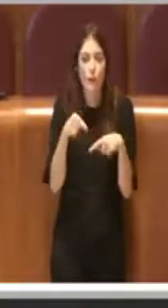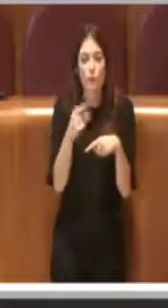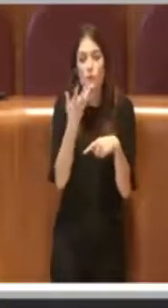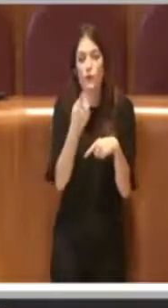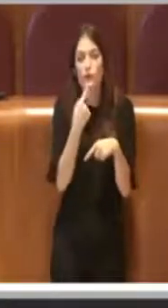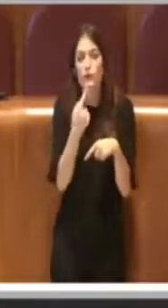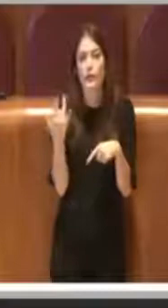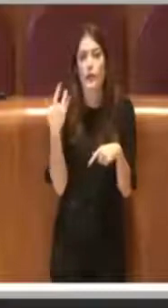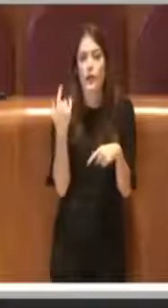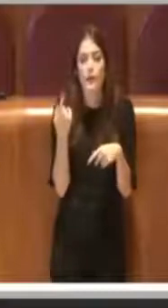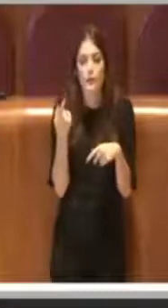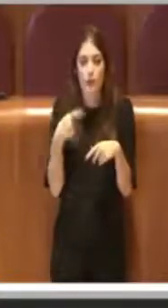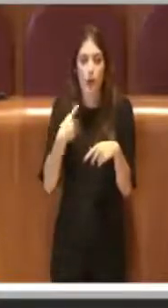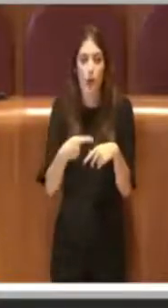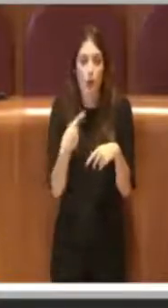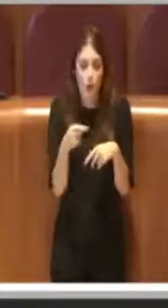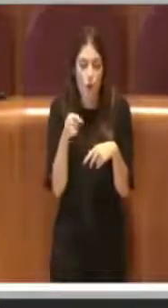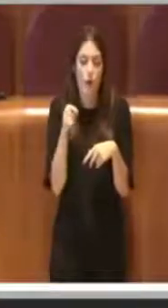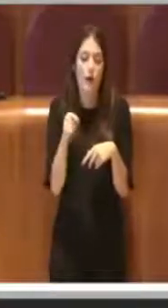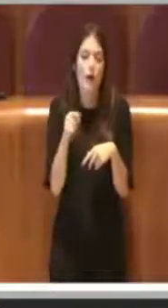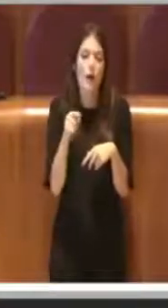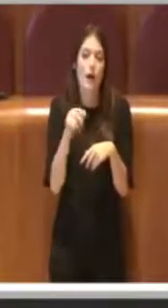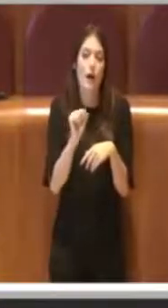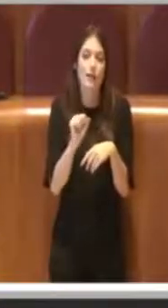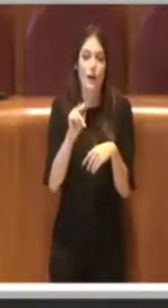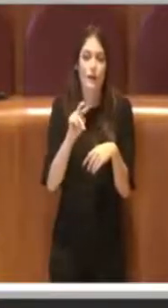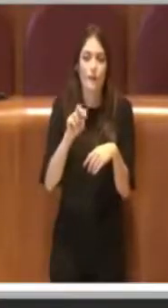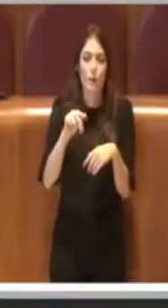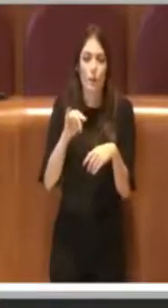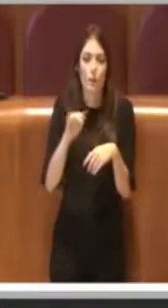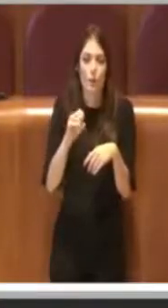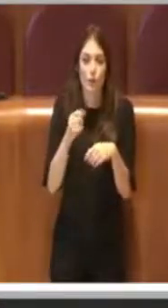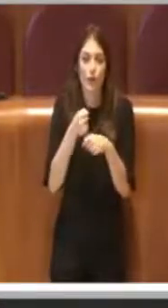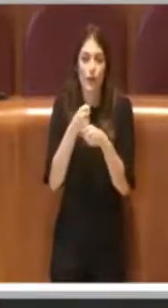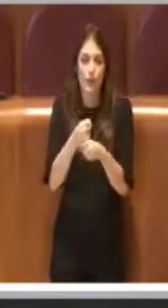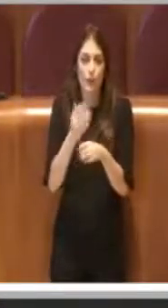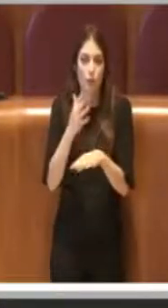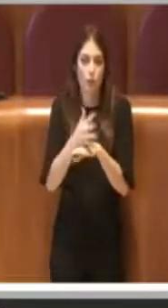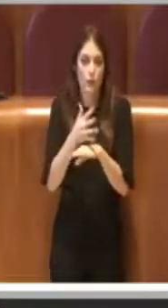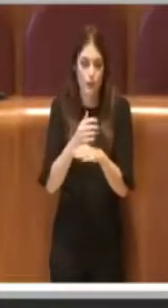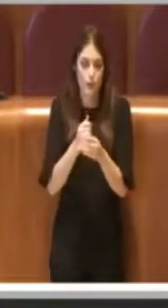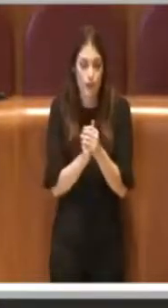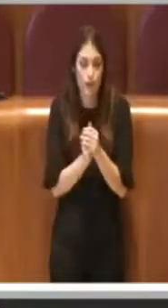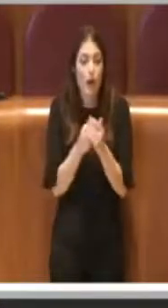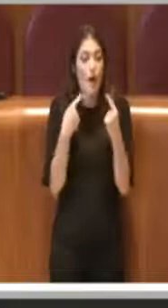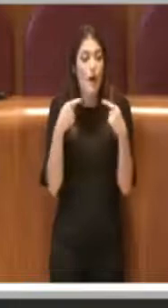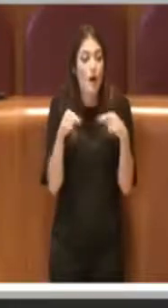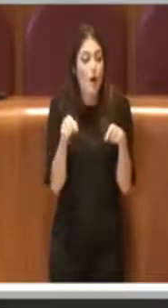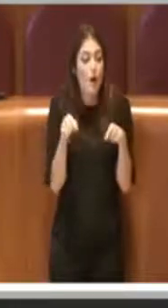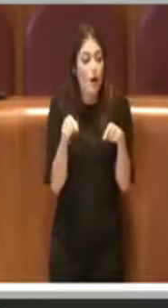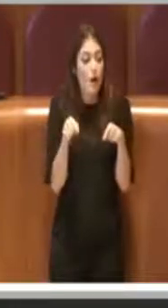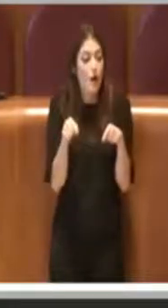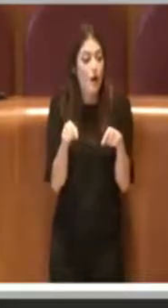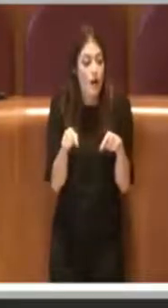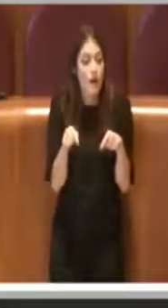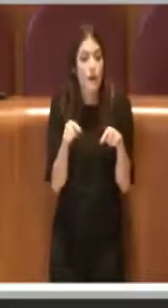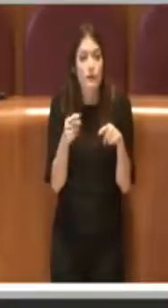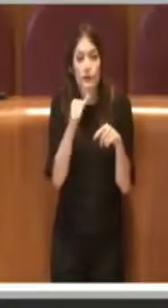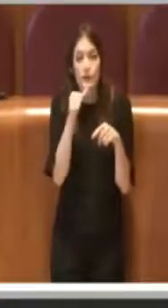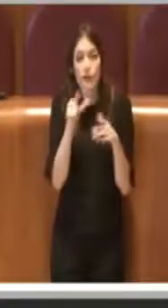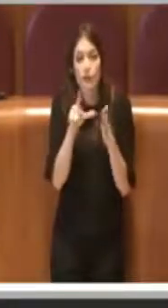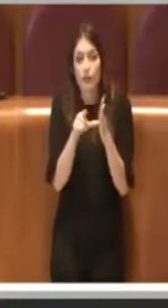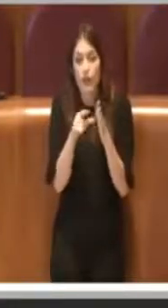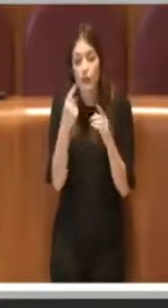delegato all'accessibilità, Andrea Venuto e per questo è servito del tempo per poter confezionare questa